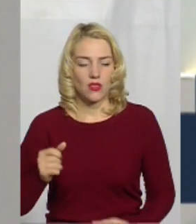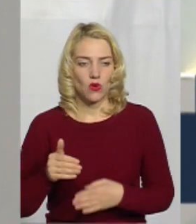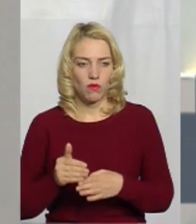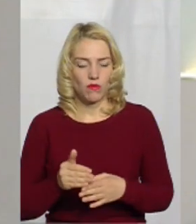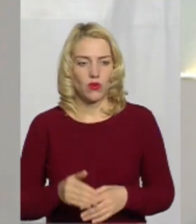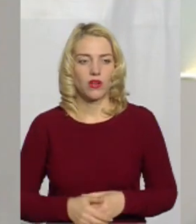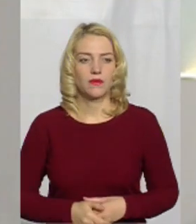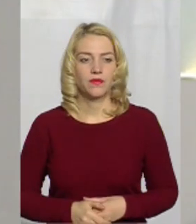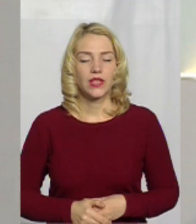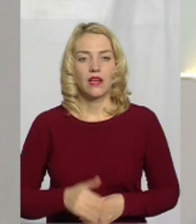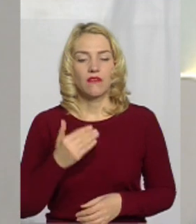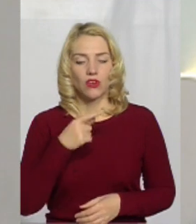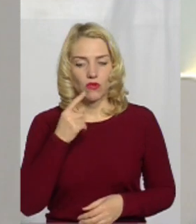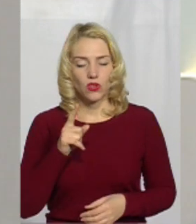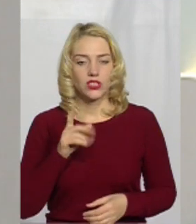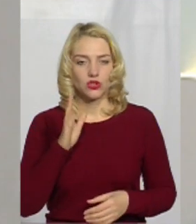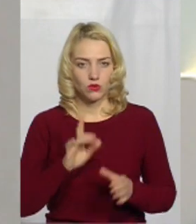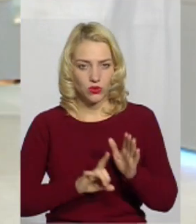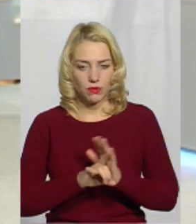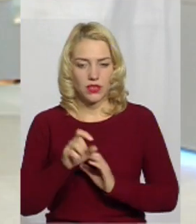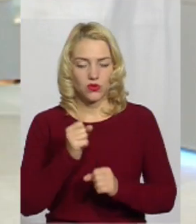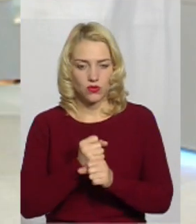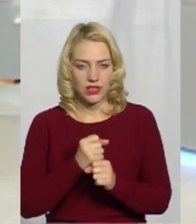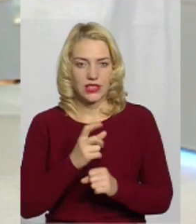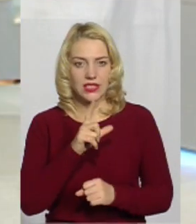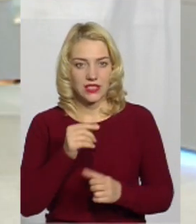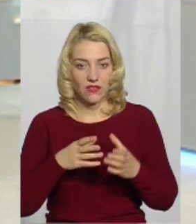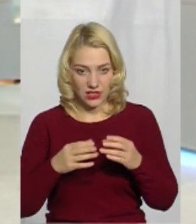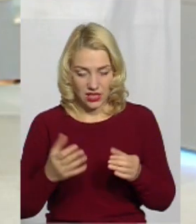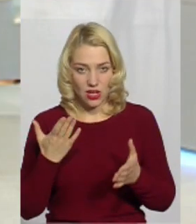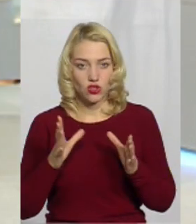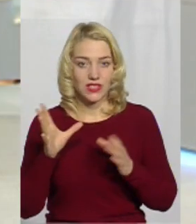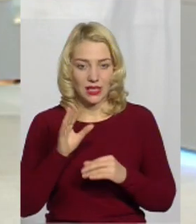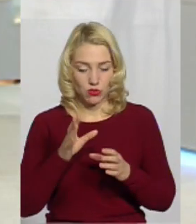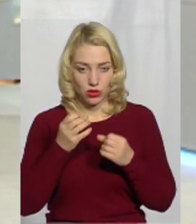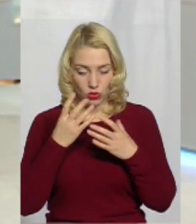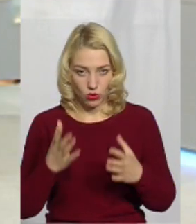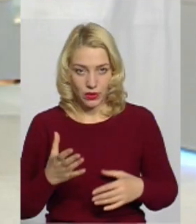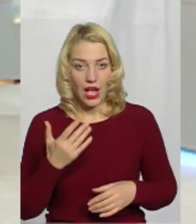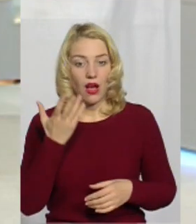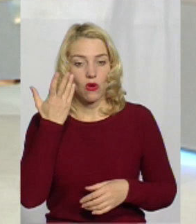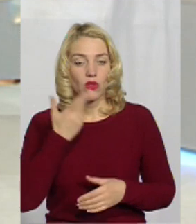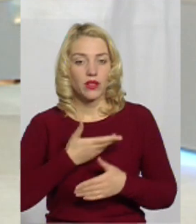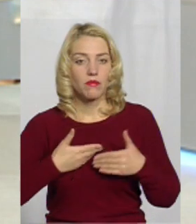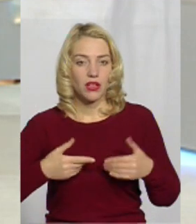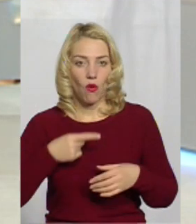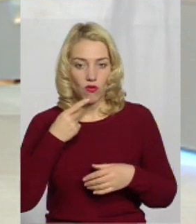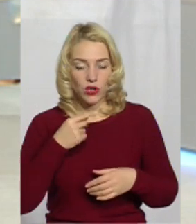Запрацюємо, кажете, з весни, якщо все буде добре. І коли ми говорили про